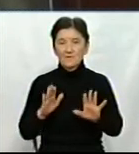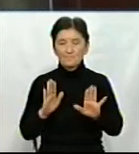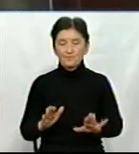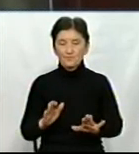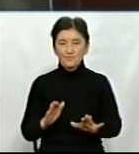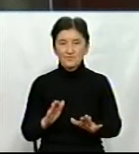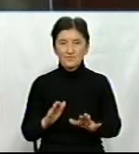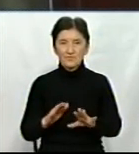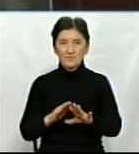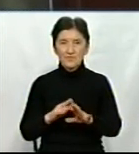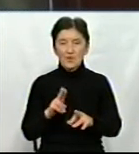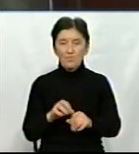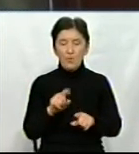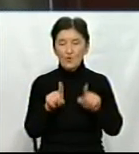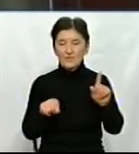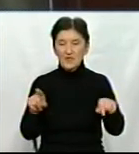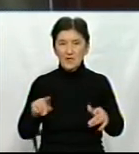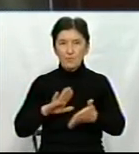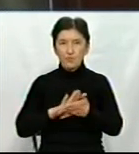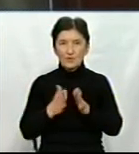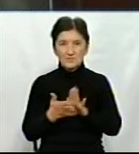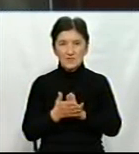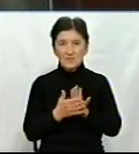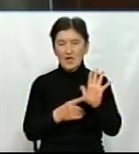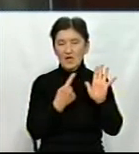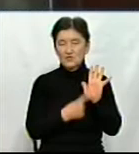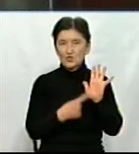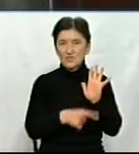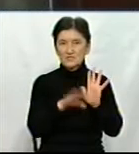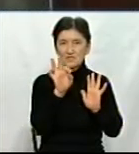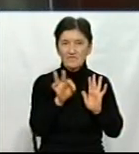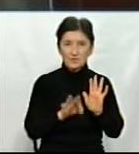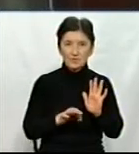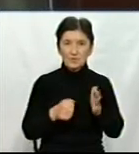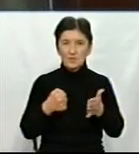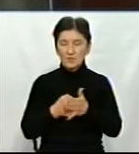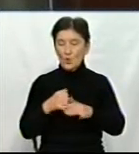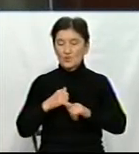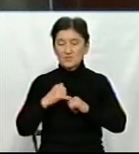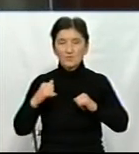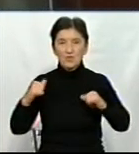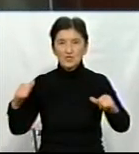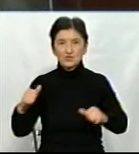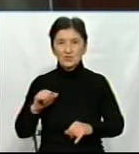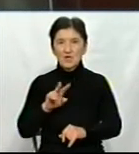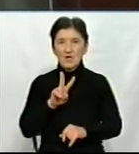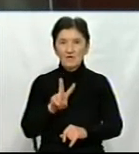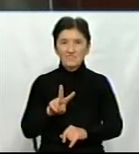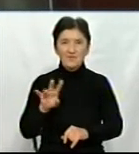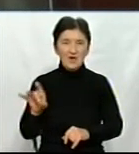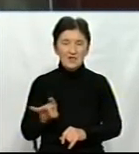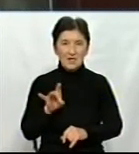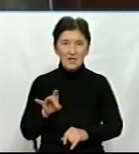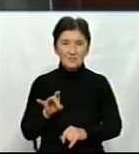десь по деяких позиціях, починаючи від 60% і до збільшення у 2 рази,